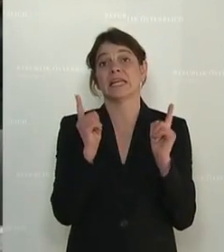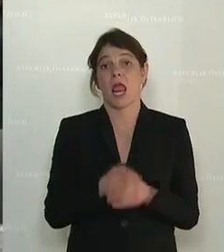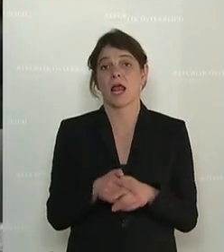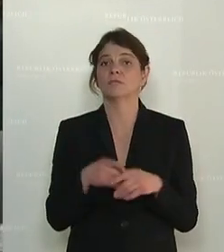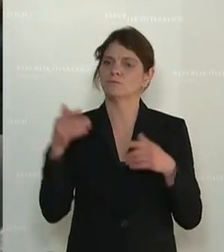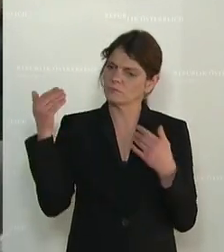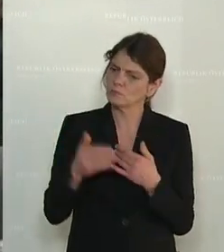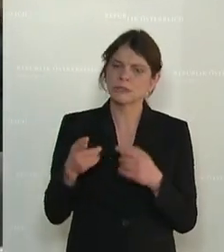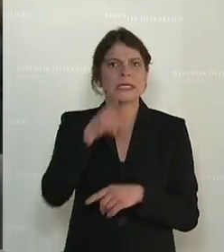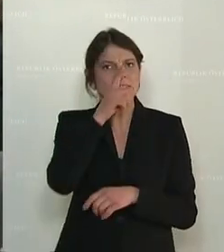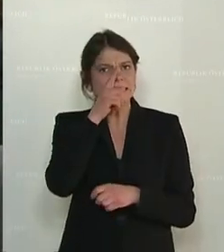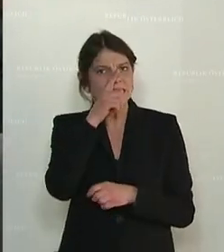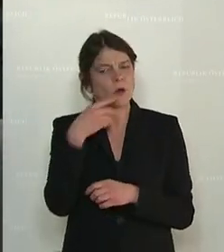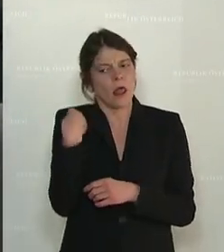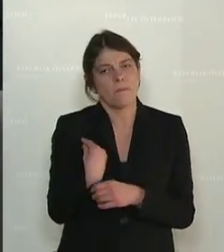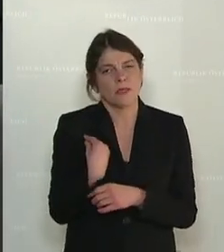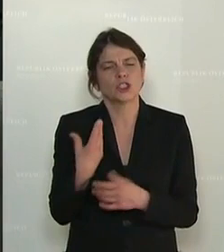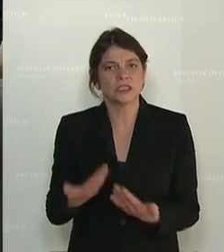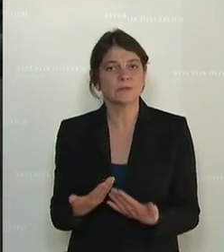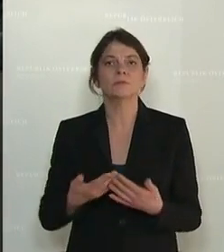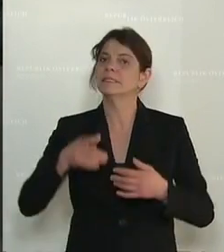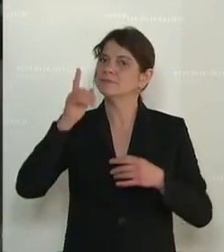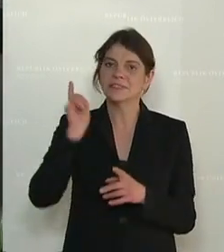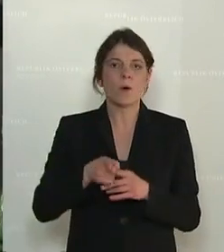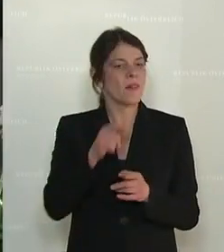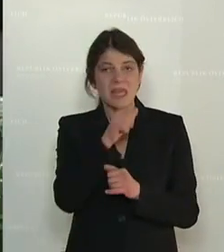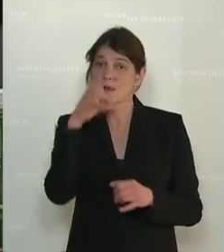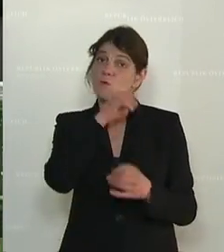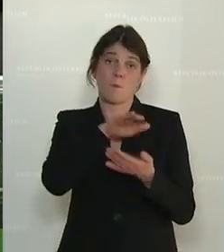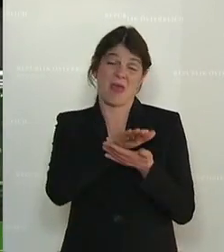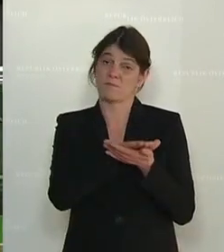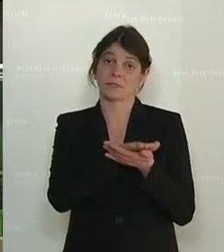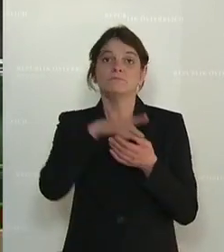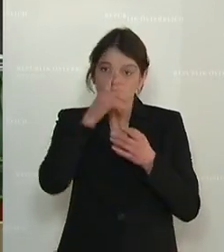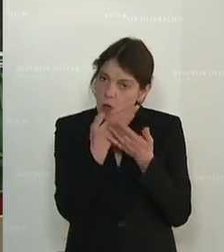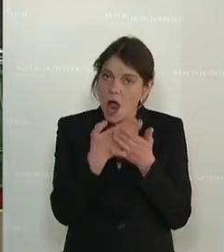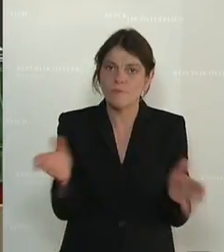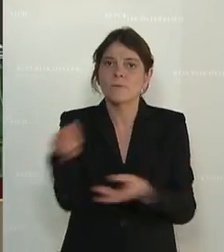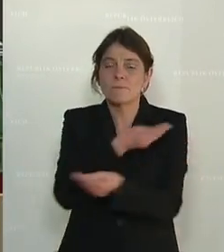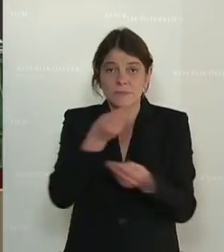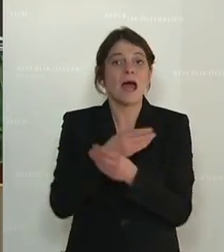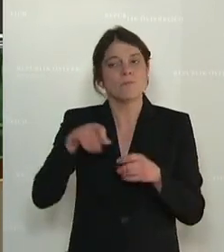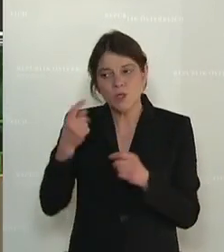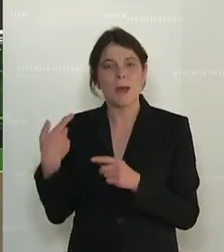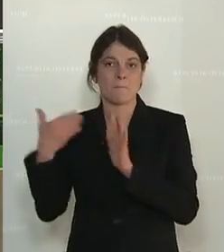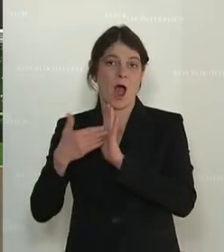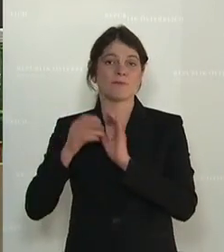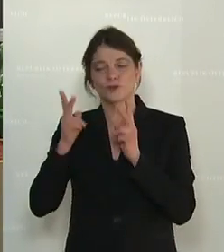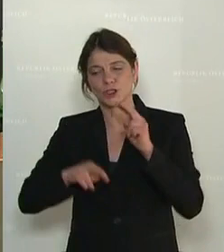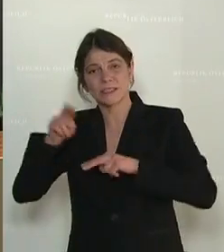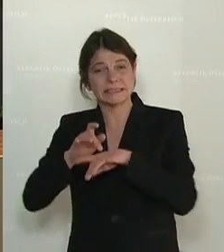Belästigung durch gezielte Öffentlichkeitsarbeit zu enttabuisieren. Am Arbeitsplatz